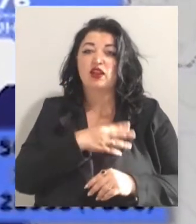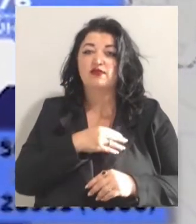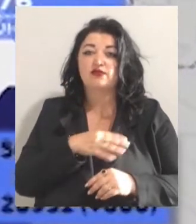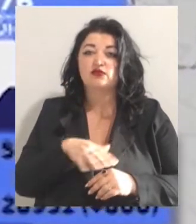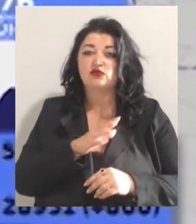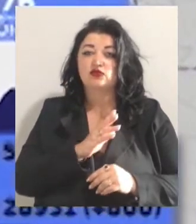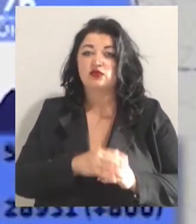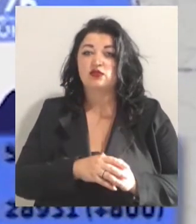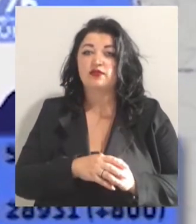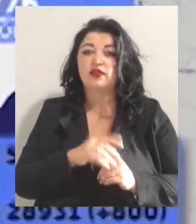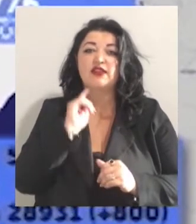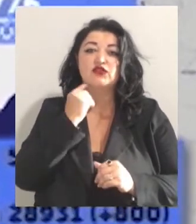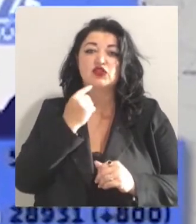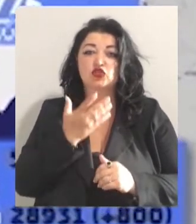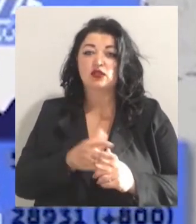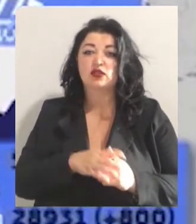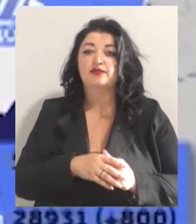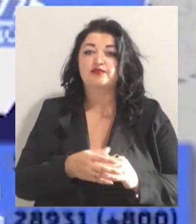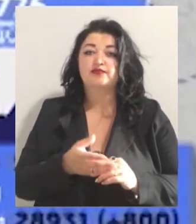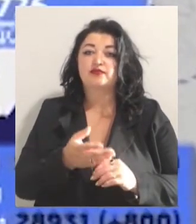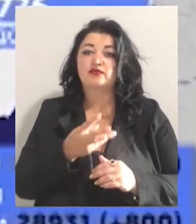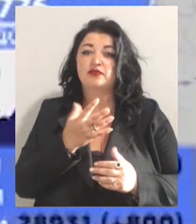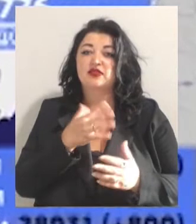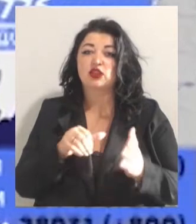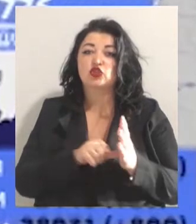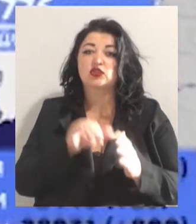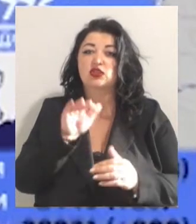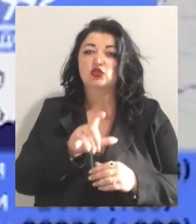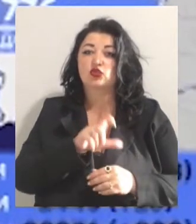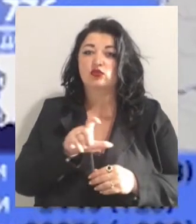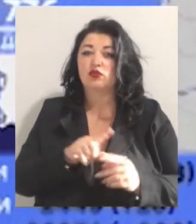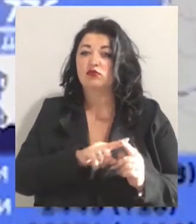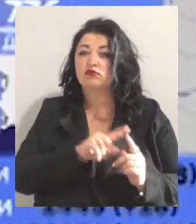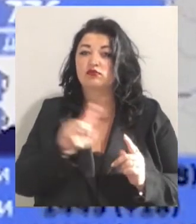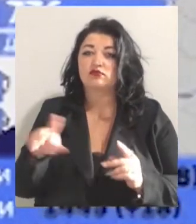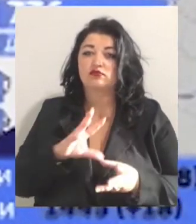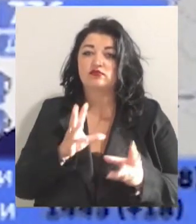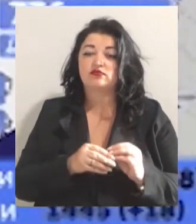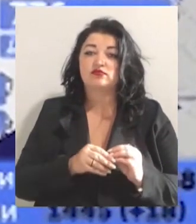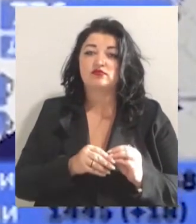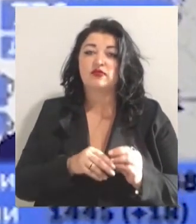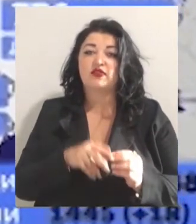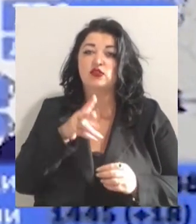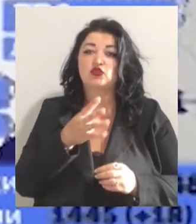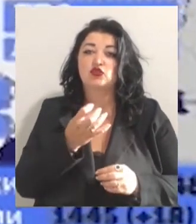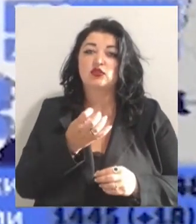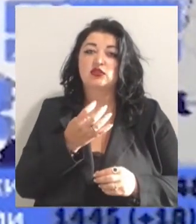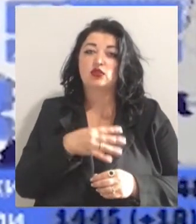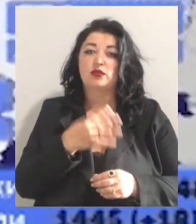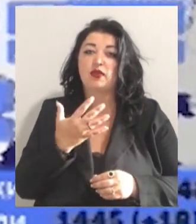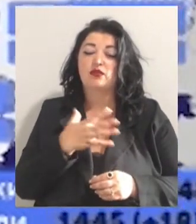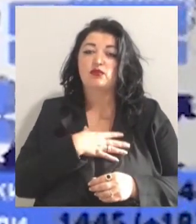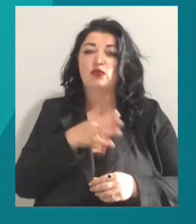пандемії COVID захворіли більше як 56 тисяч людей. Понад половина пацієнтів одужали, 1445 людей